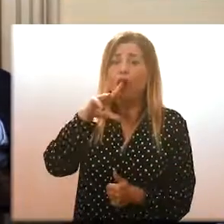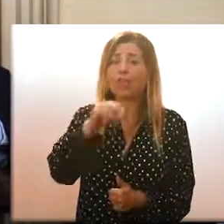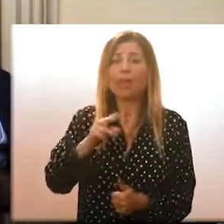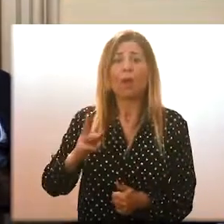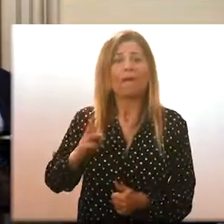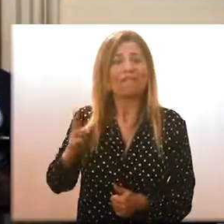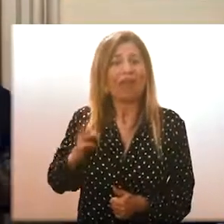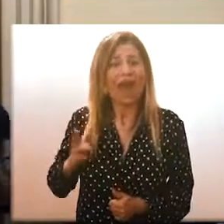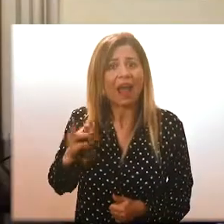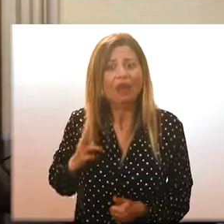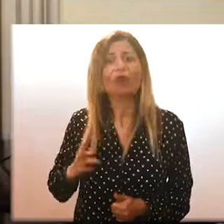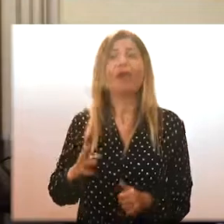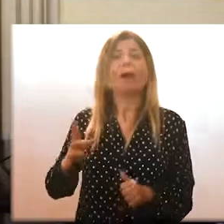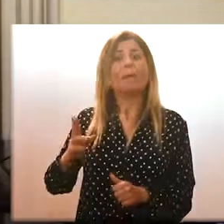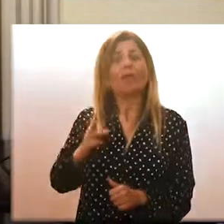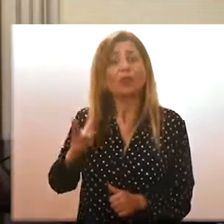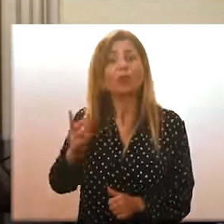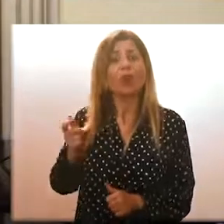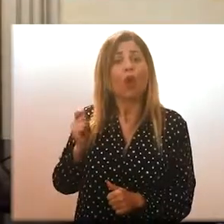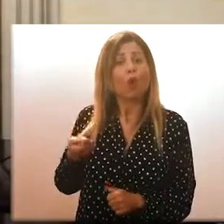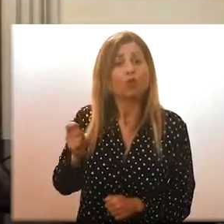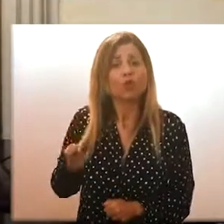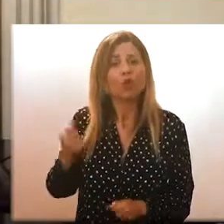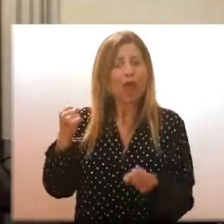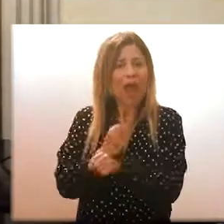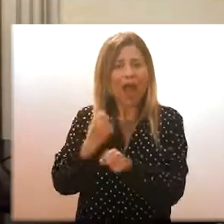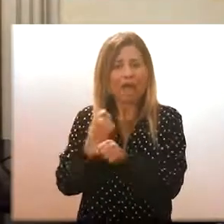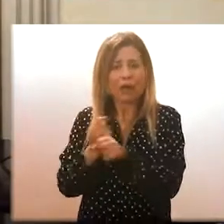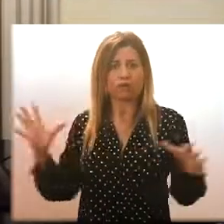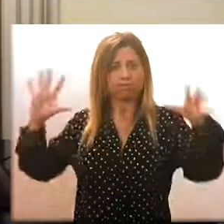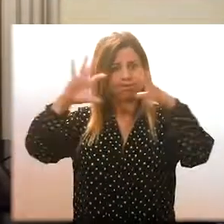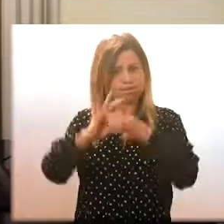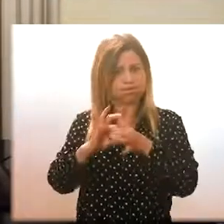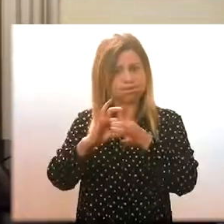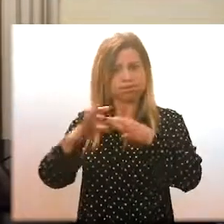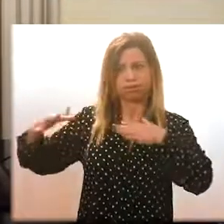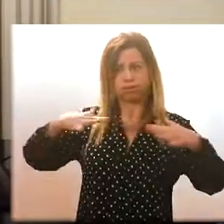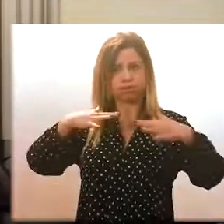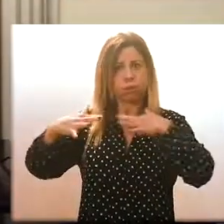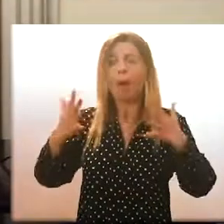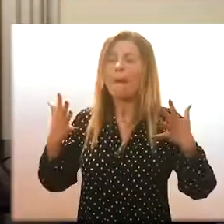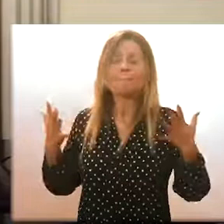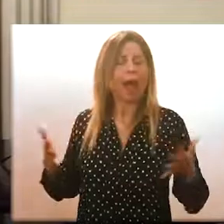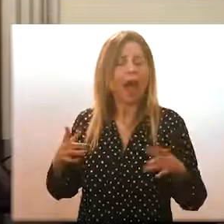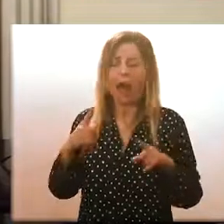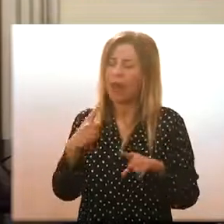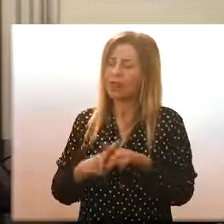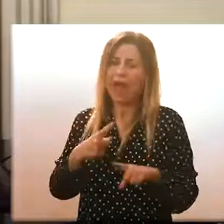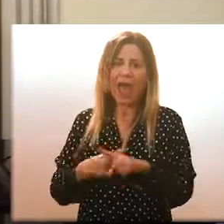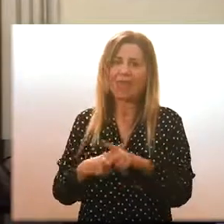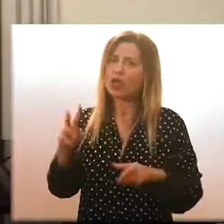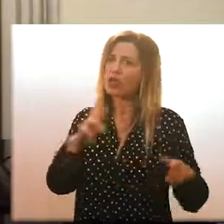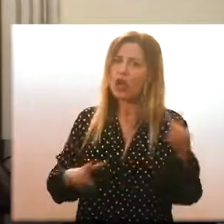prefetto, so che prefettura e questura stanno lavorando in questo senso, ma è del tutto evidente che questa è una